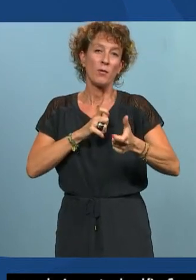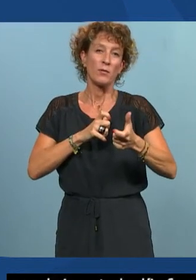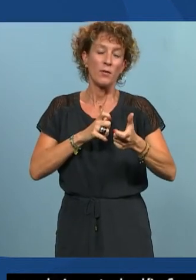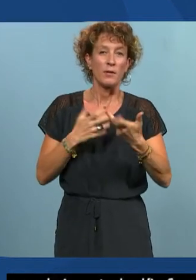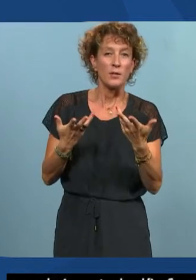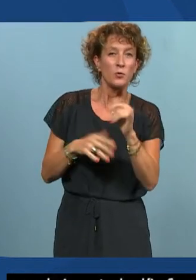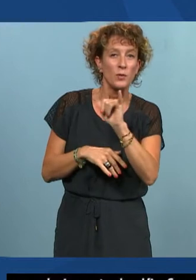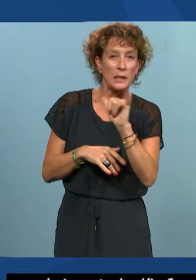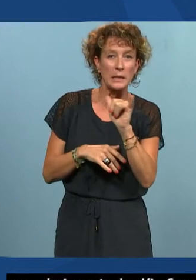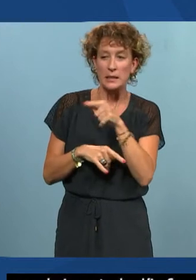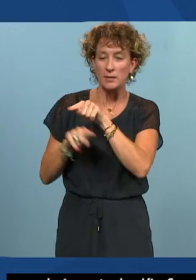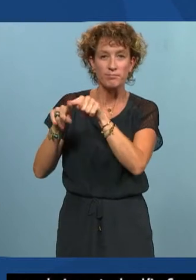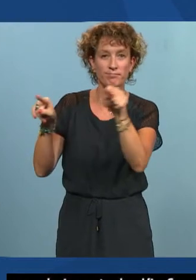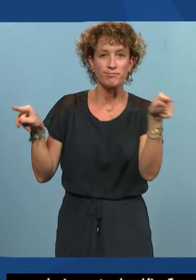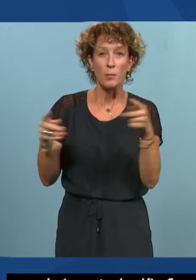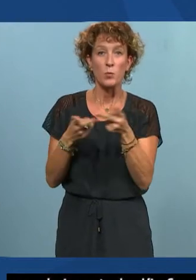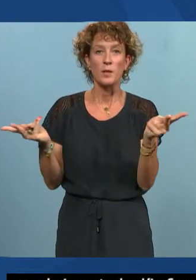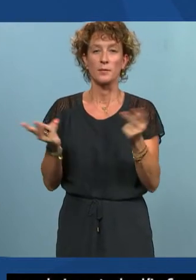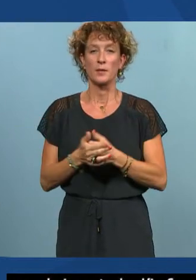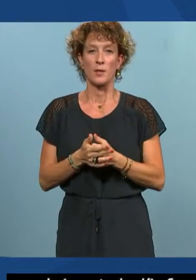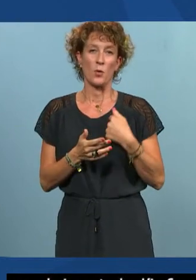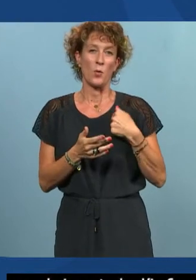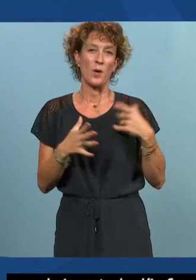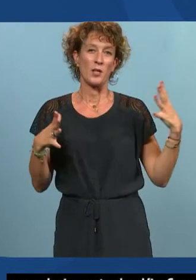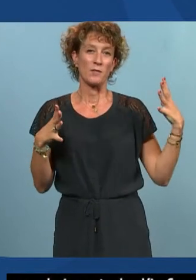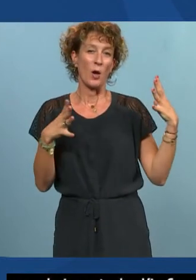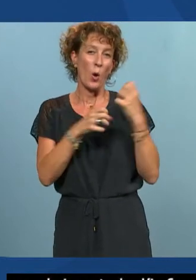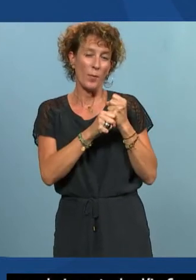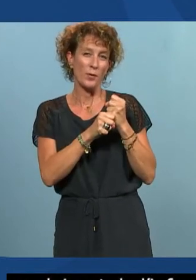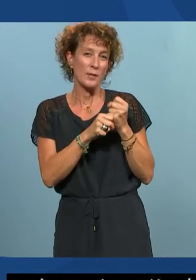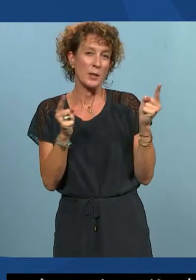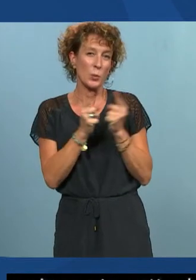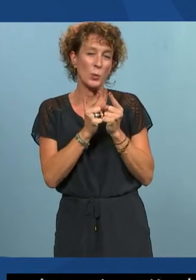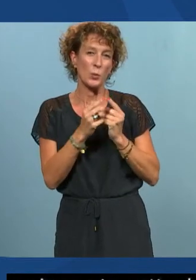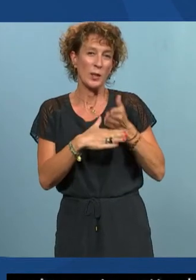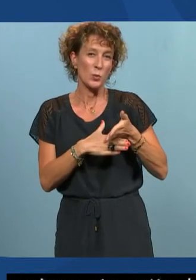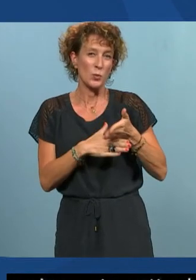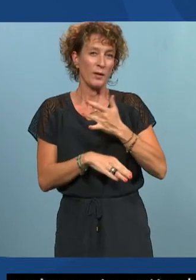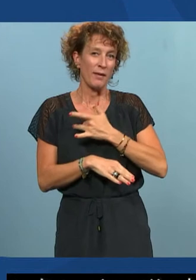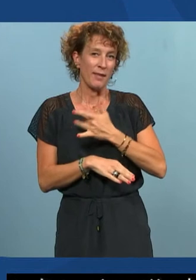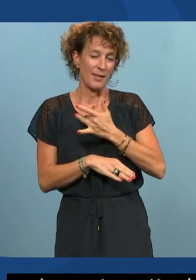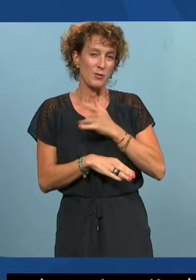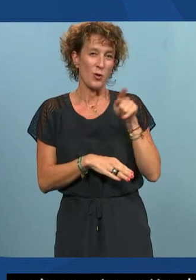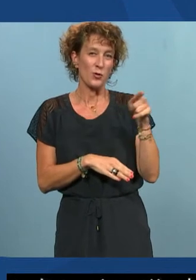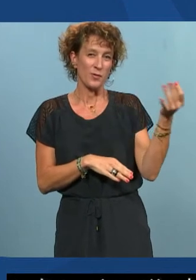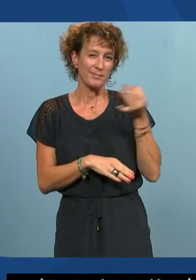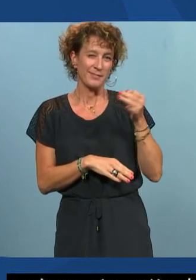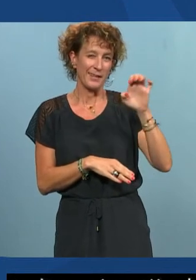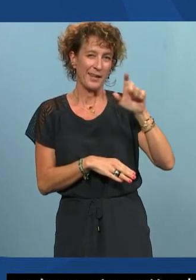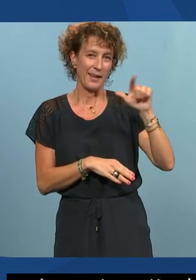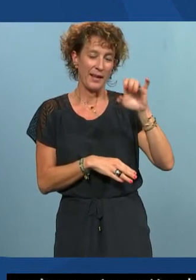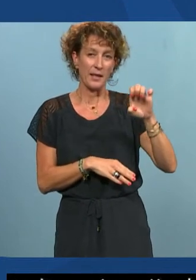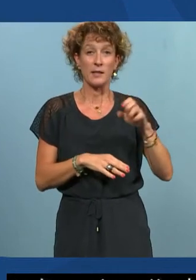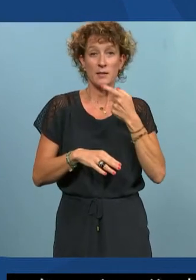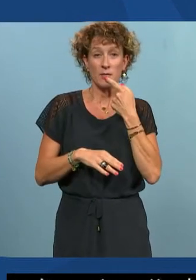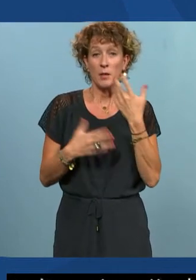Ce que je vais faire, c'est que je vais reprendre finalement cette petite introduction assez intéressante qu'après Elie ou comment on